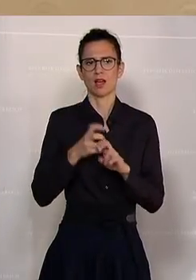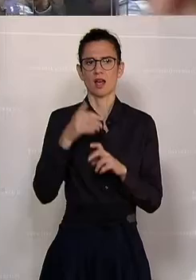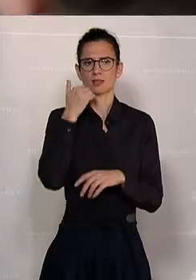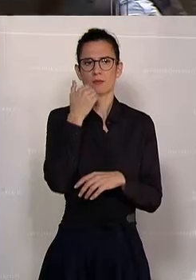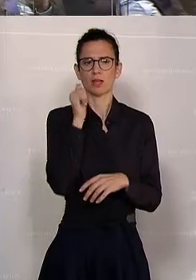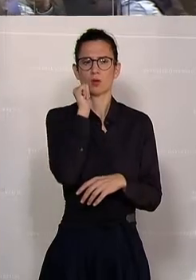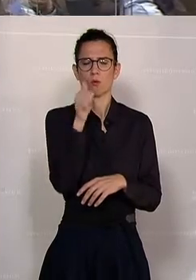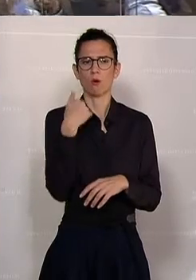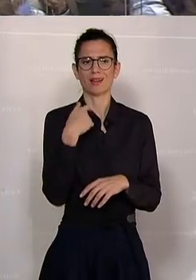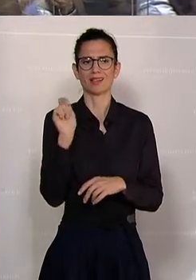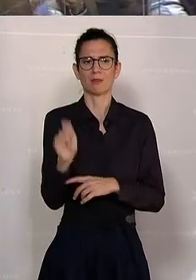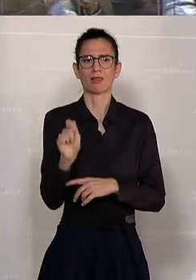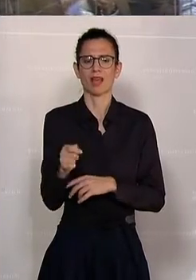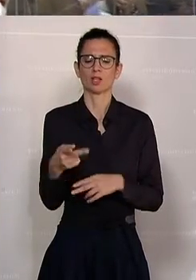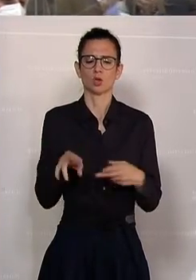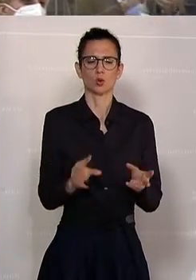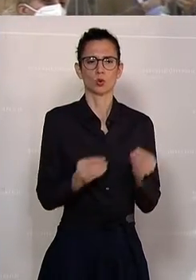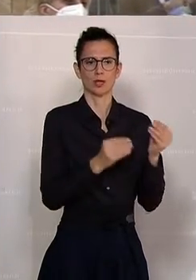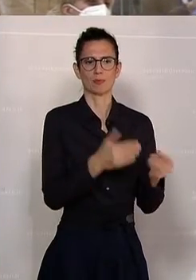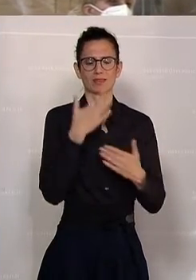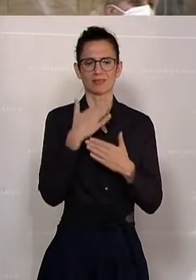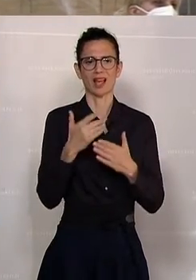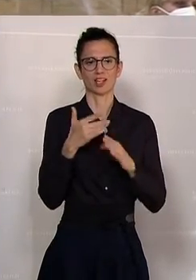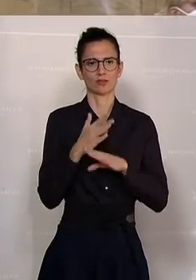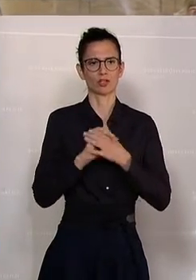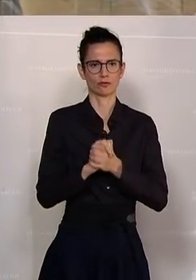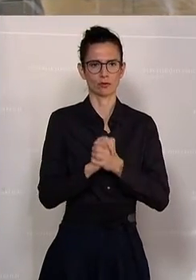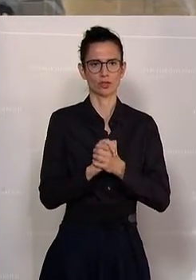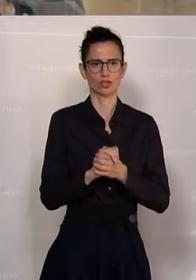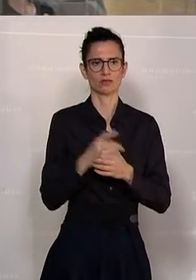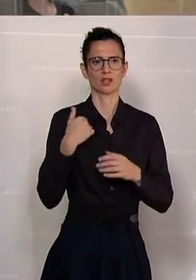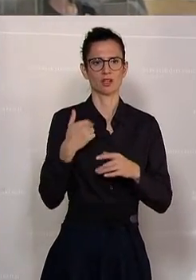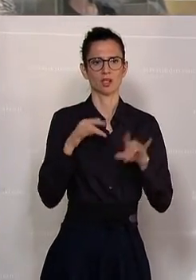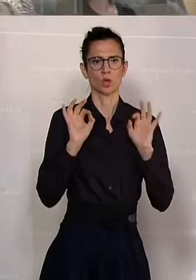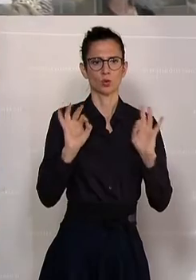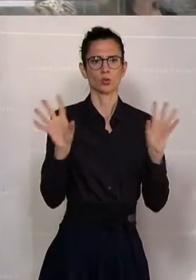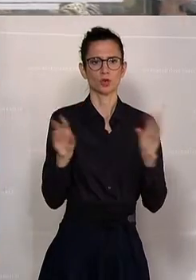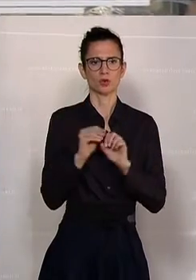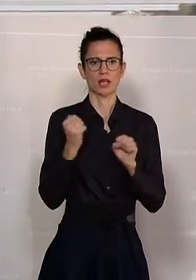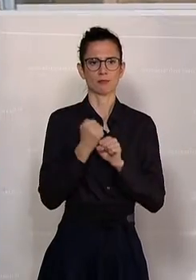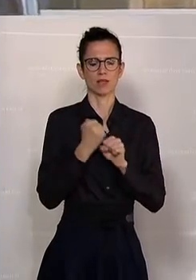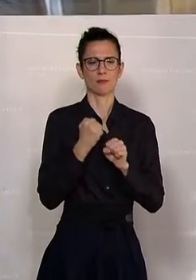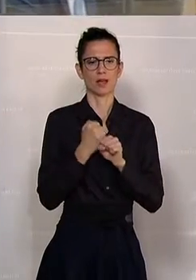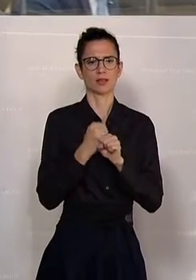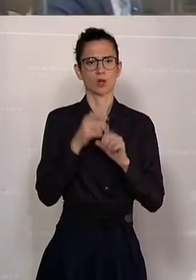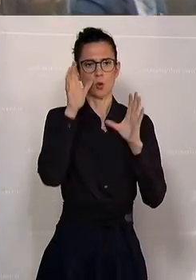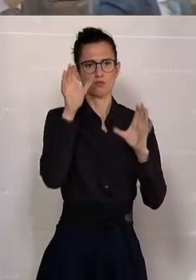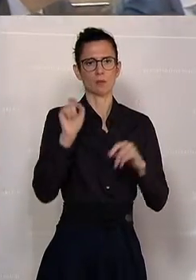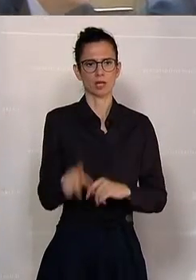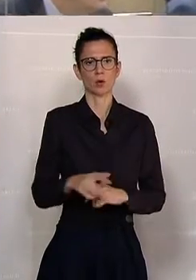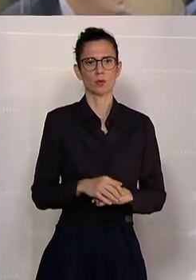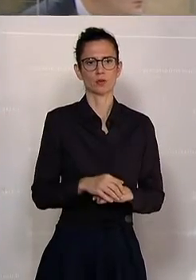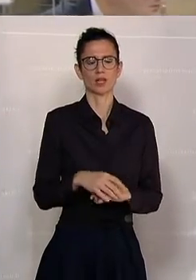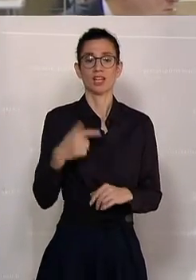zurückgeben wird. Ich darf mich bedanken für die Freundschaft, für die intensive und gute Zusammenarbeit im ÖVP-Club.